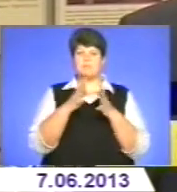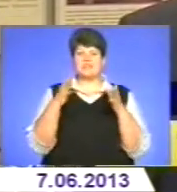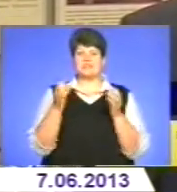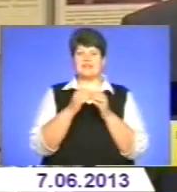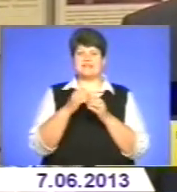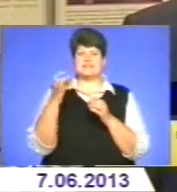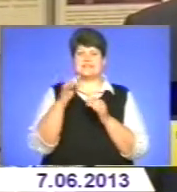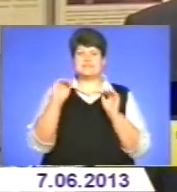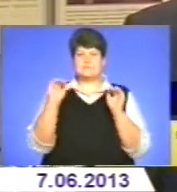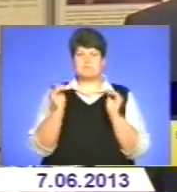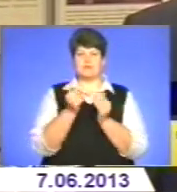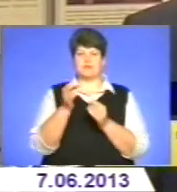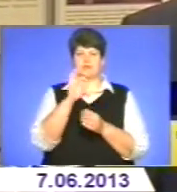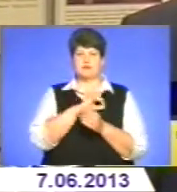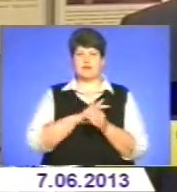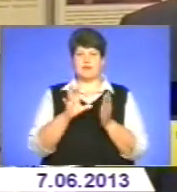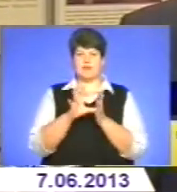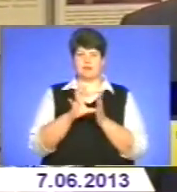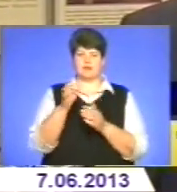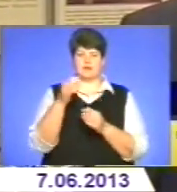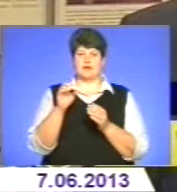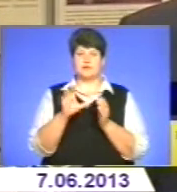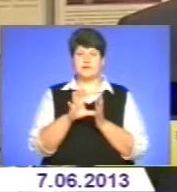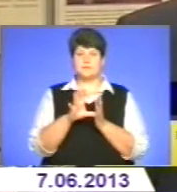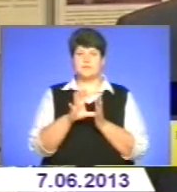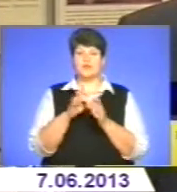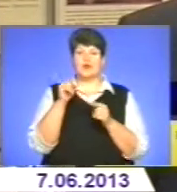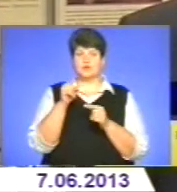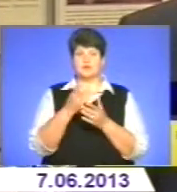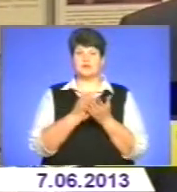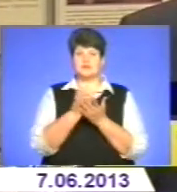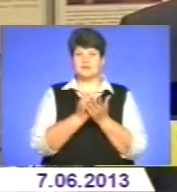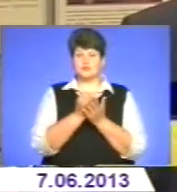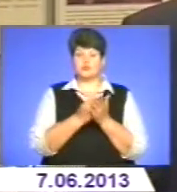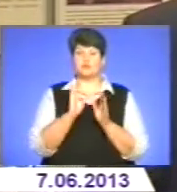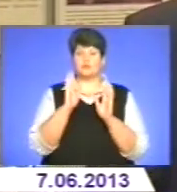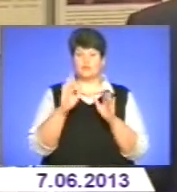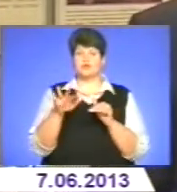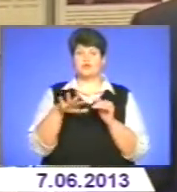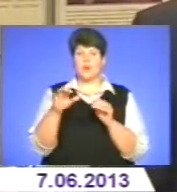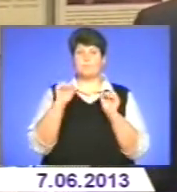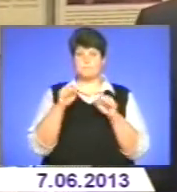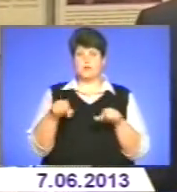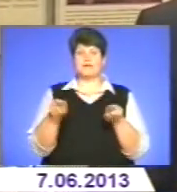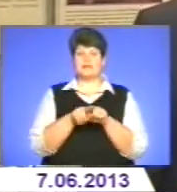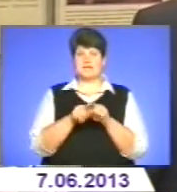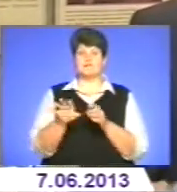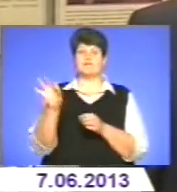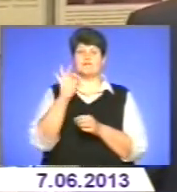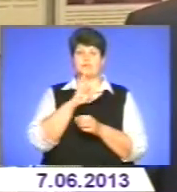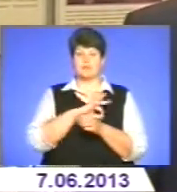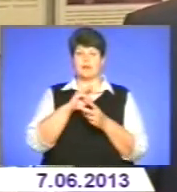разів уміншити потреблення електроенергії. А той ресурс, який залишається в розпорядженній території, можна далі використовувати на